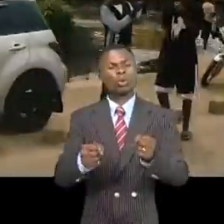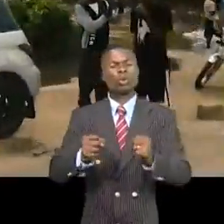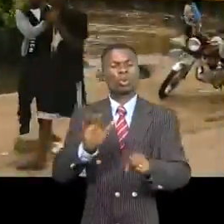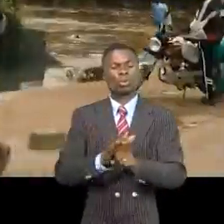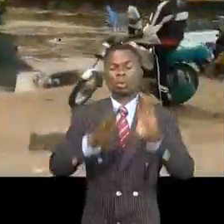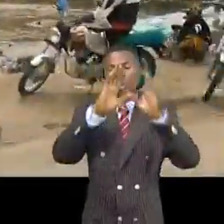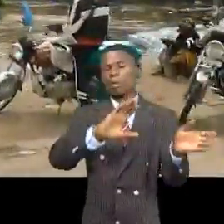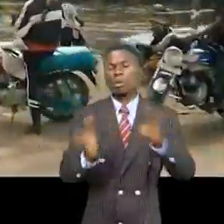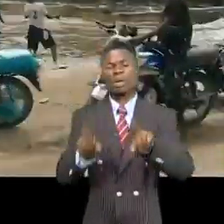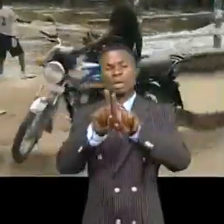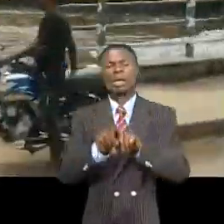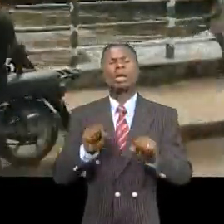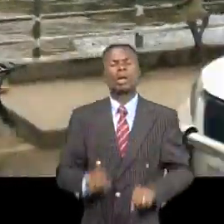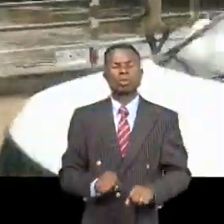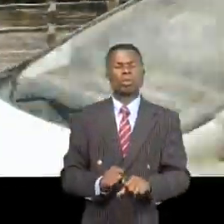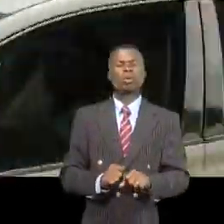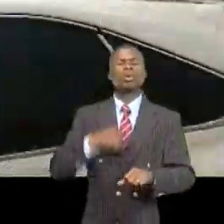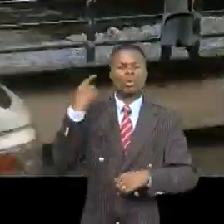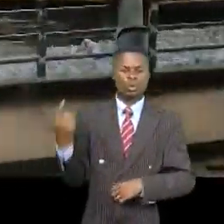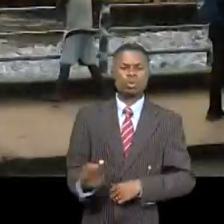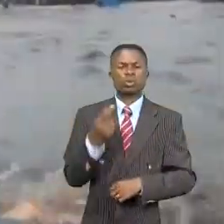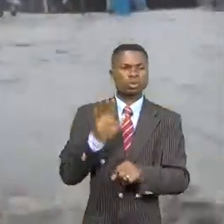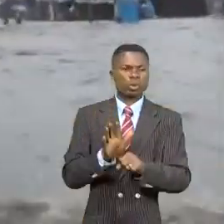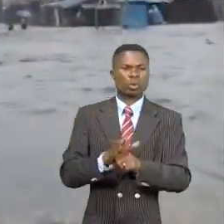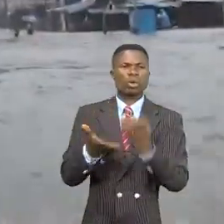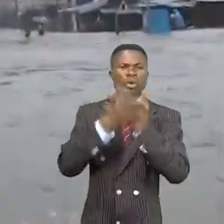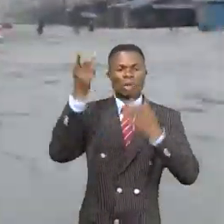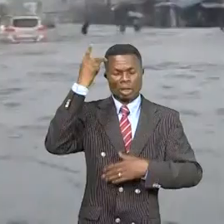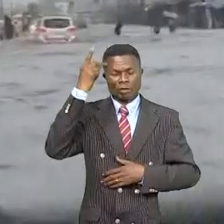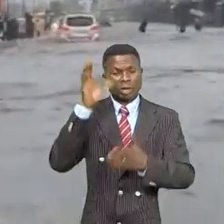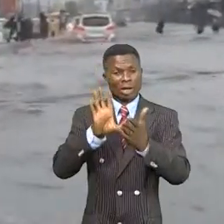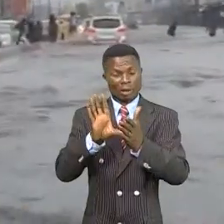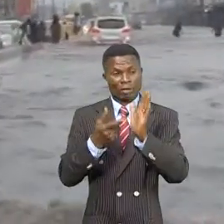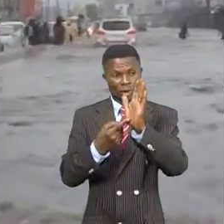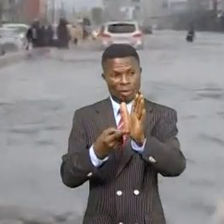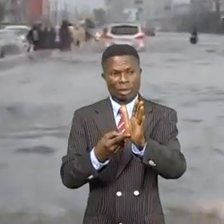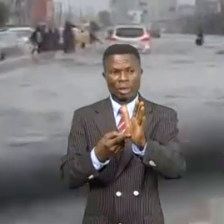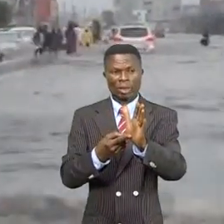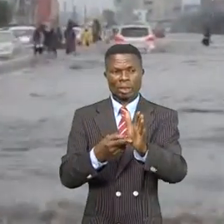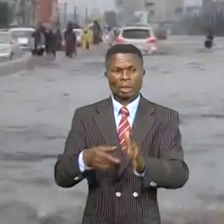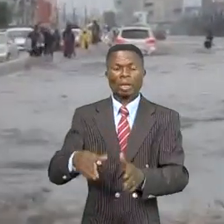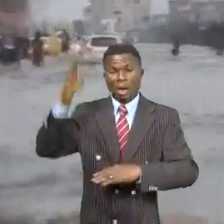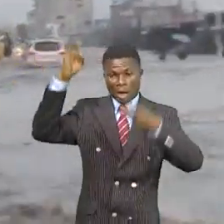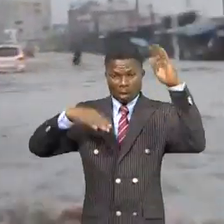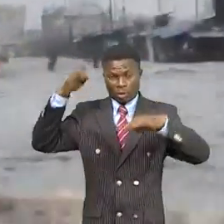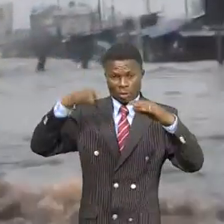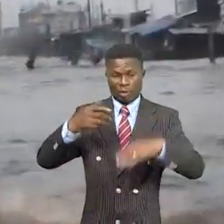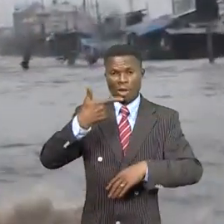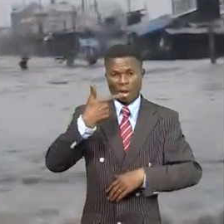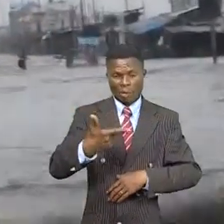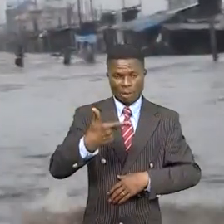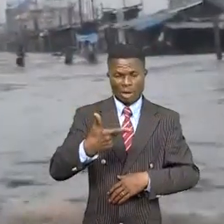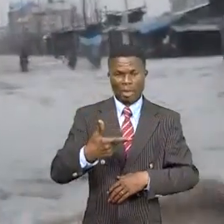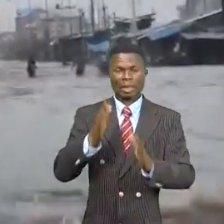en vie humaine qui s'ensuit laissent à désirer. L'illustration de l'averse qui s'est abattue dans la capitale